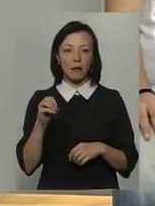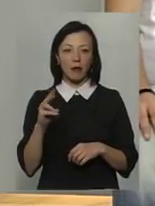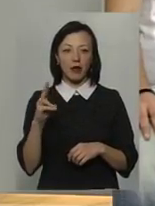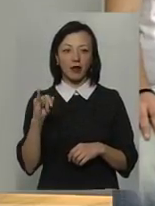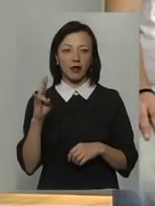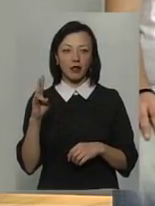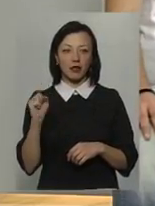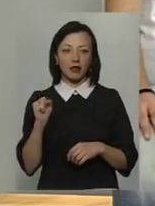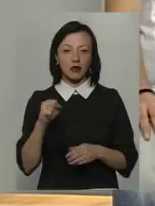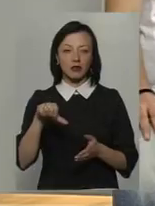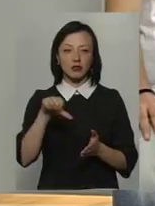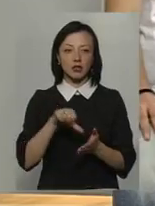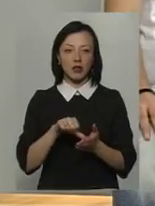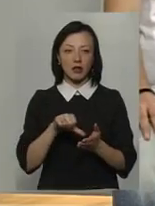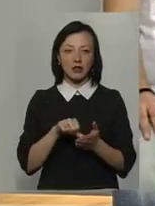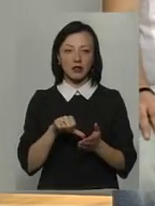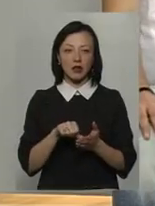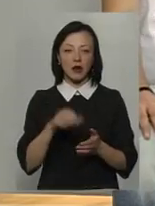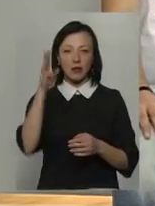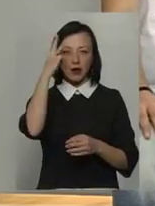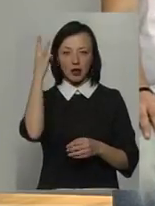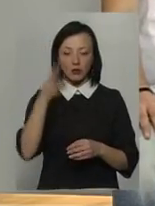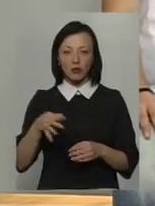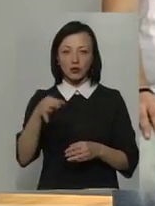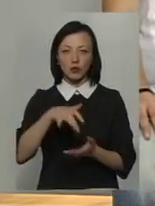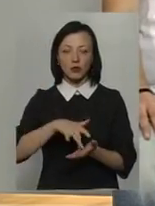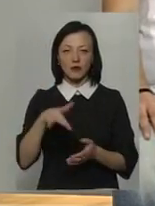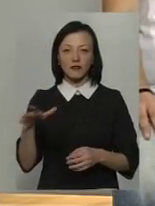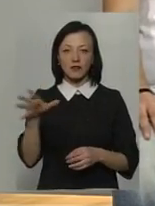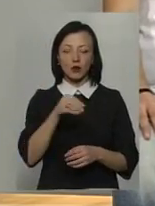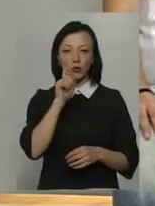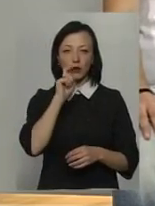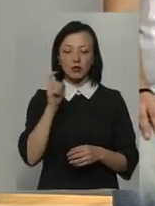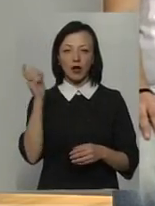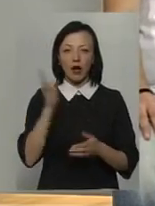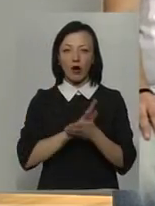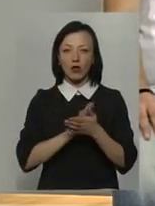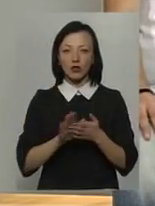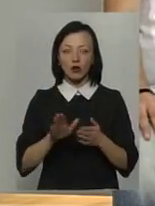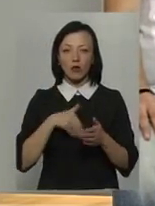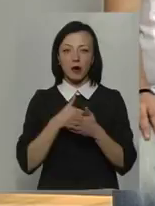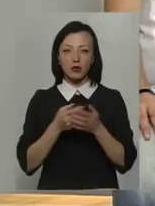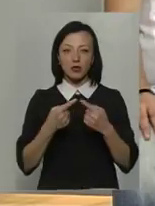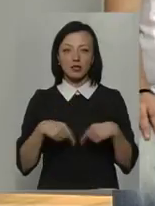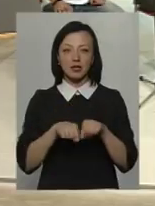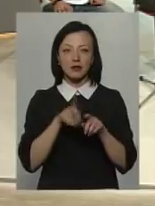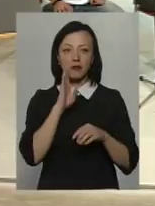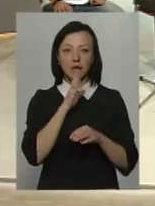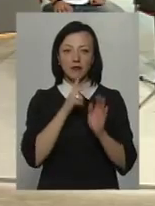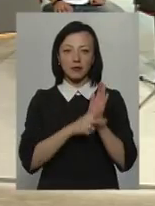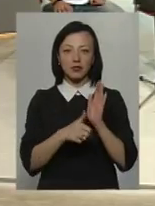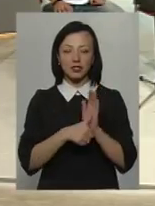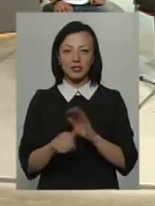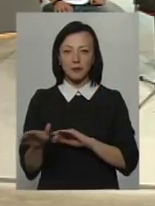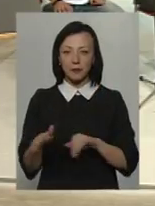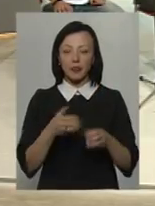Хмельницького обласного осередку всеукраїнської екологічної громадської організації «Мама 86». Доброго здоров